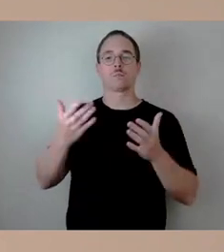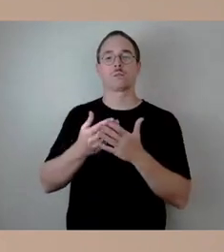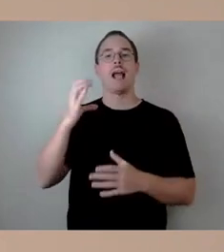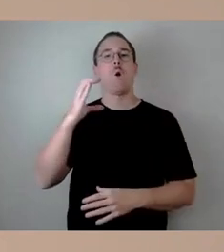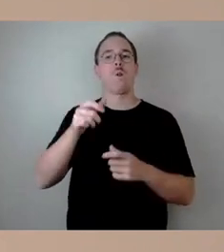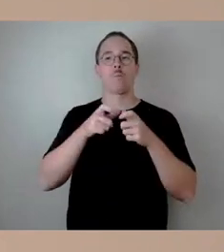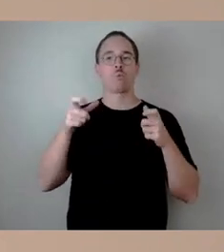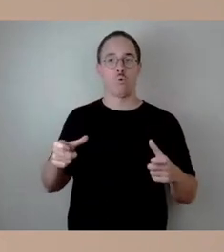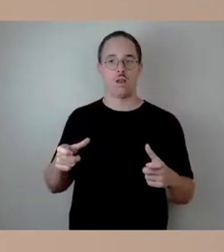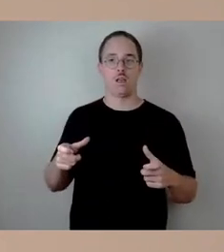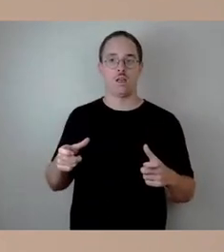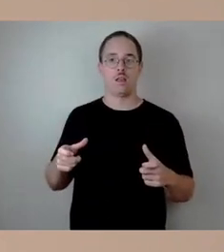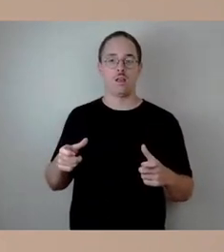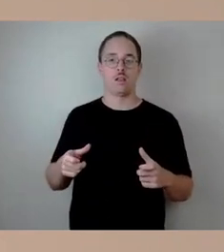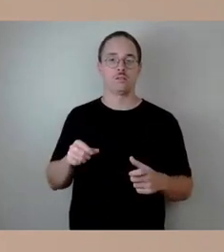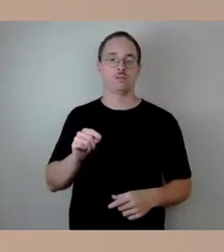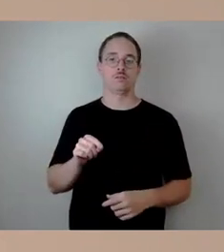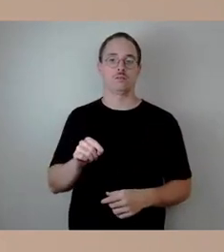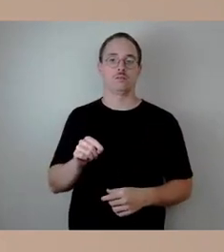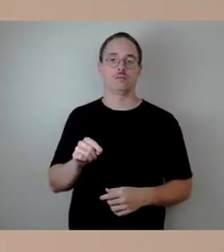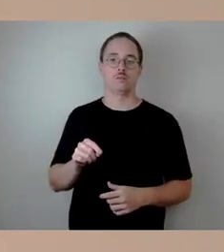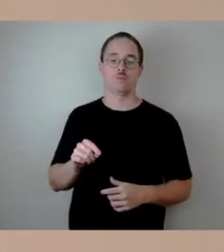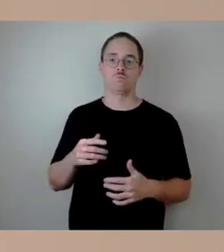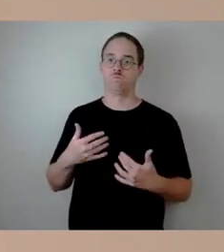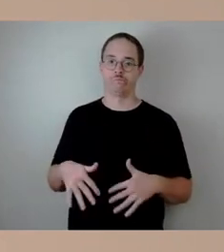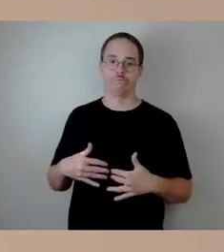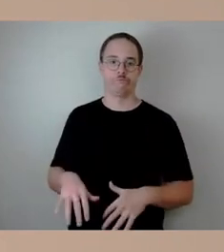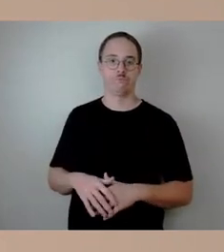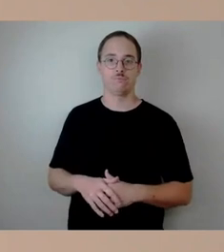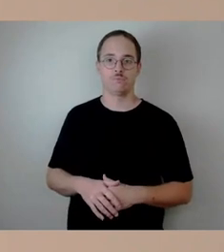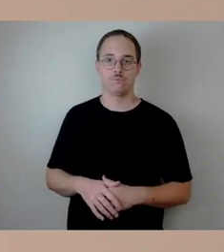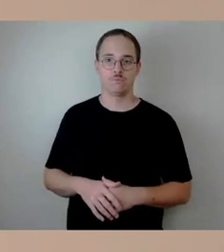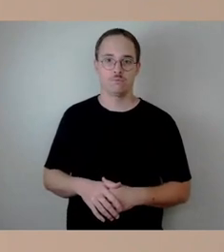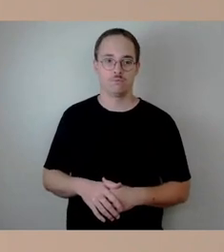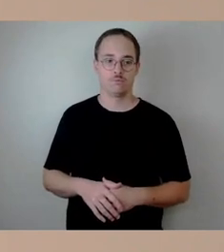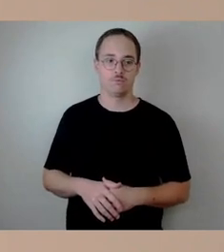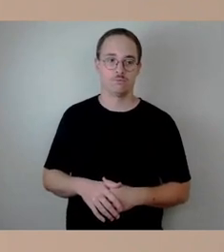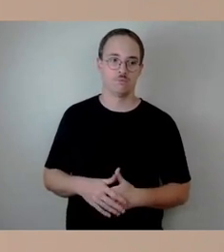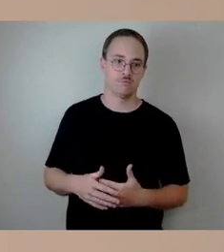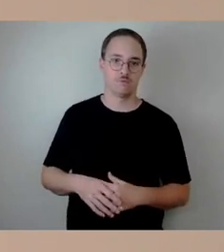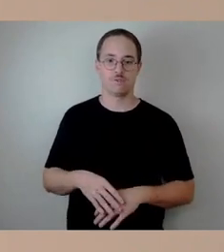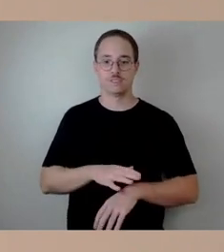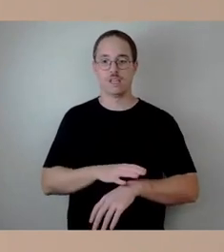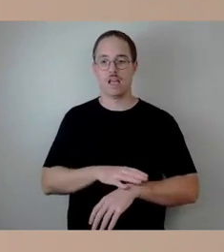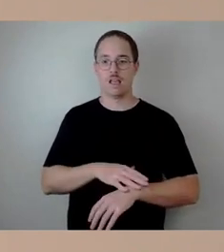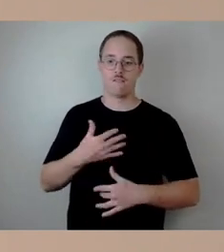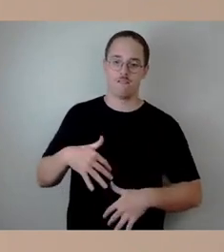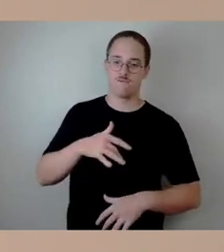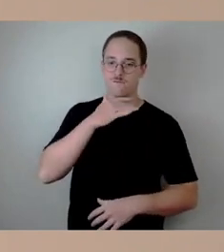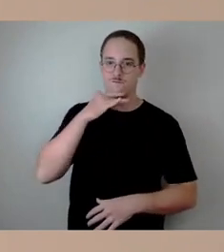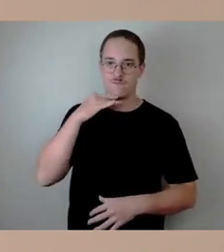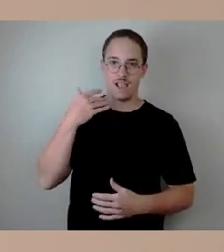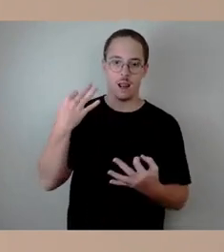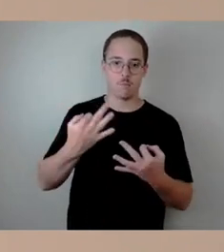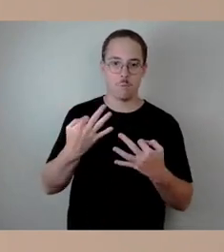das ohne eben ein zeitlich aufwendiges Verfahren bewerkstelligen können.